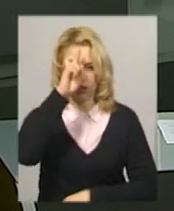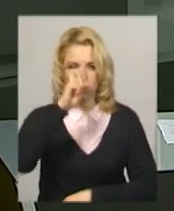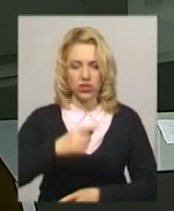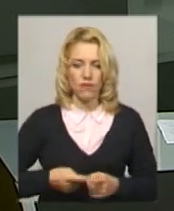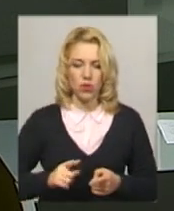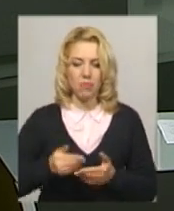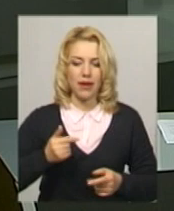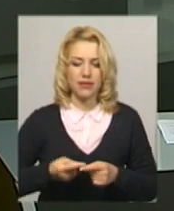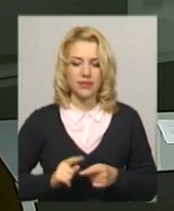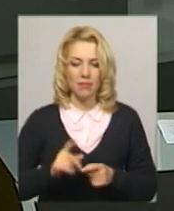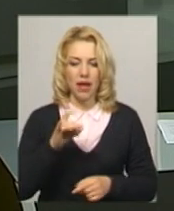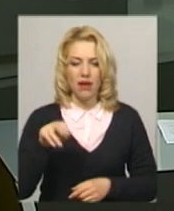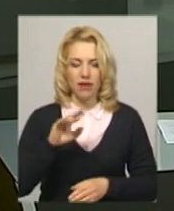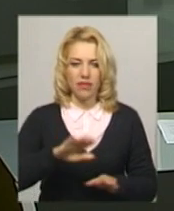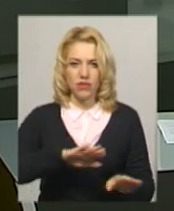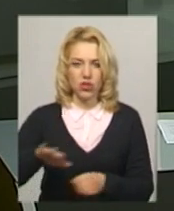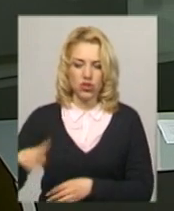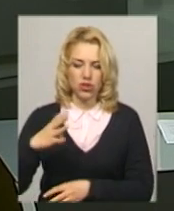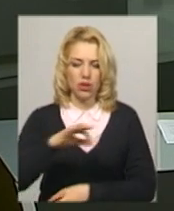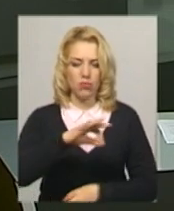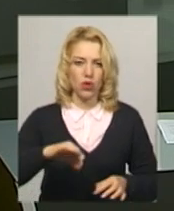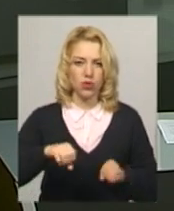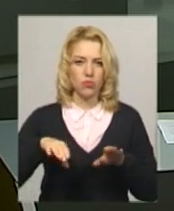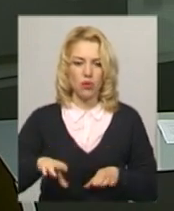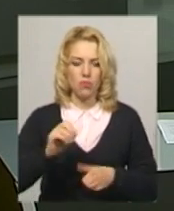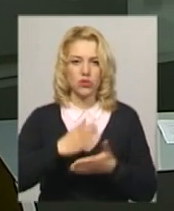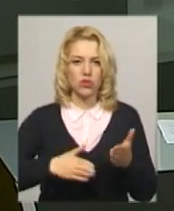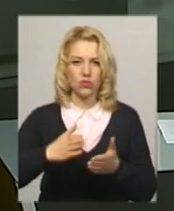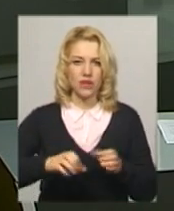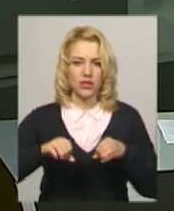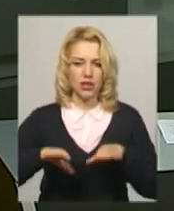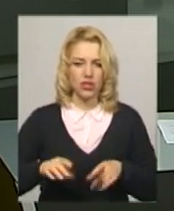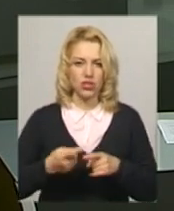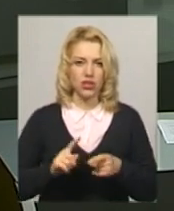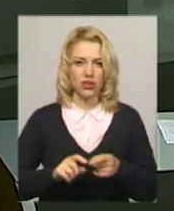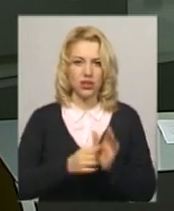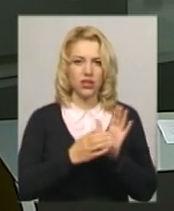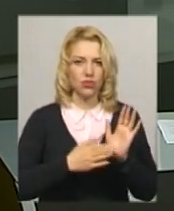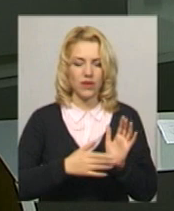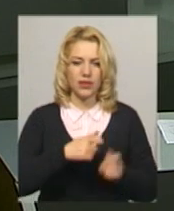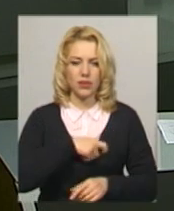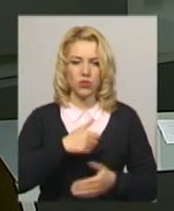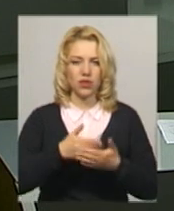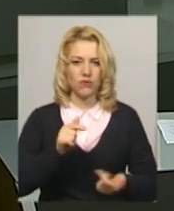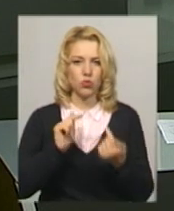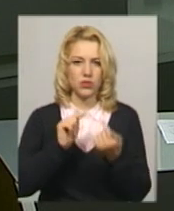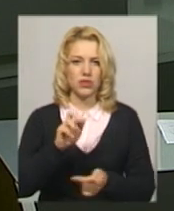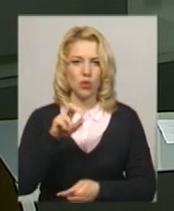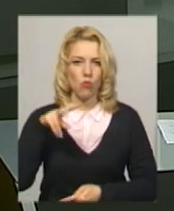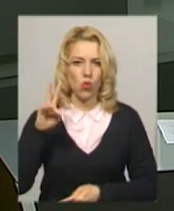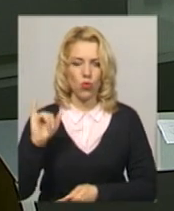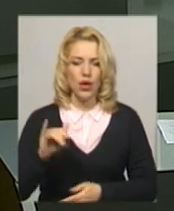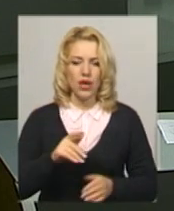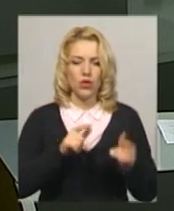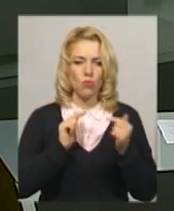Перед цим Рада відхилила чотири проєкти постанови про скасування рішення. Їх реєстрували депутати від опозиційного блоку та опозиційної